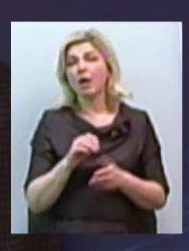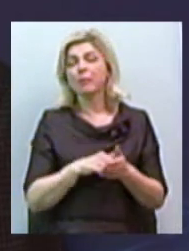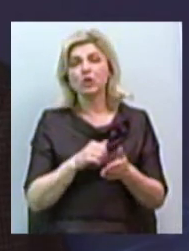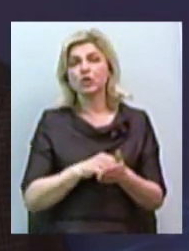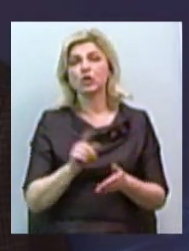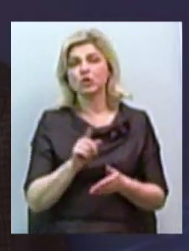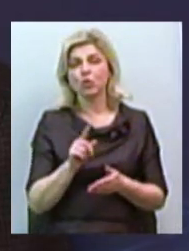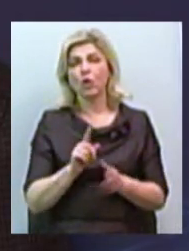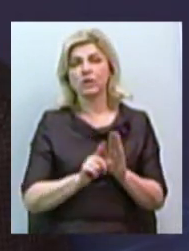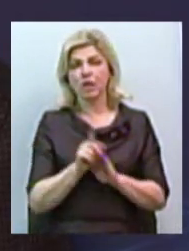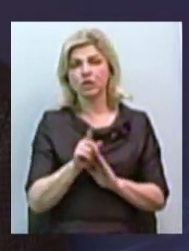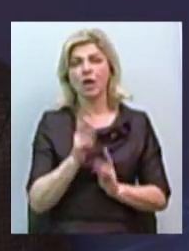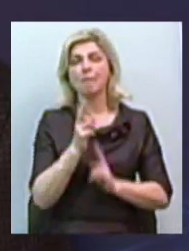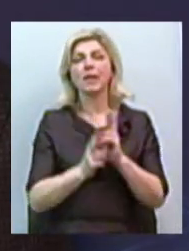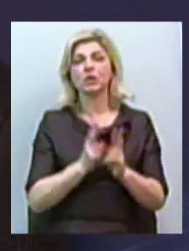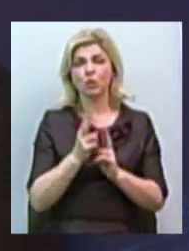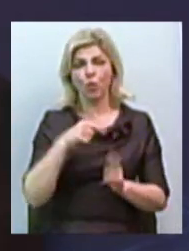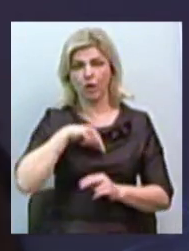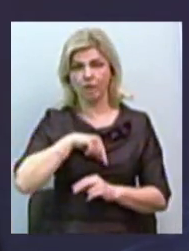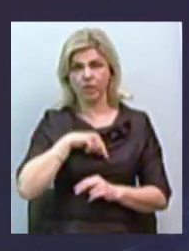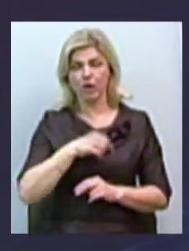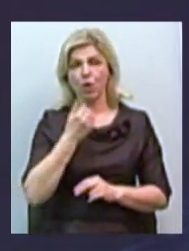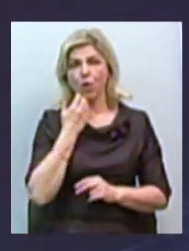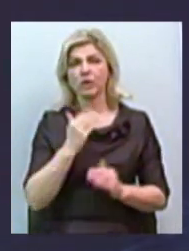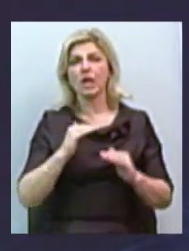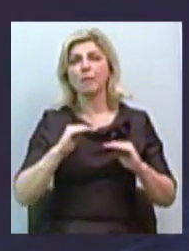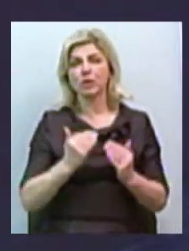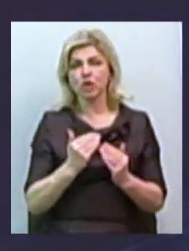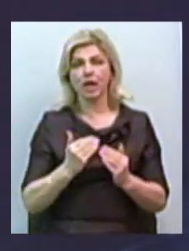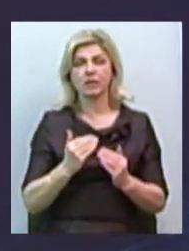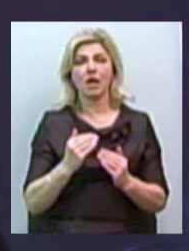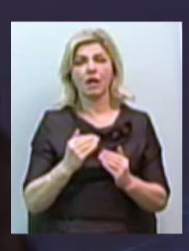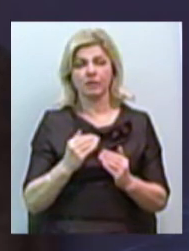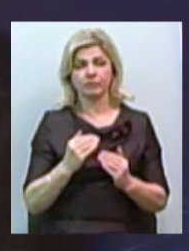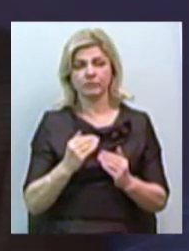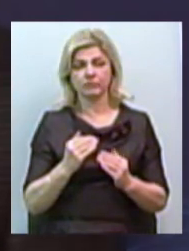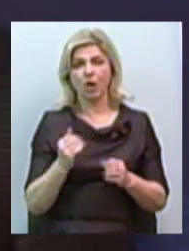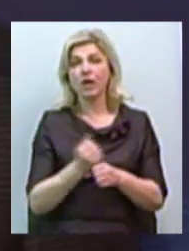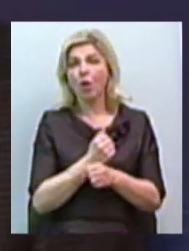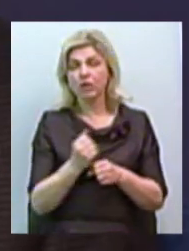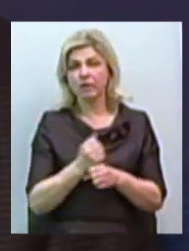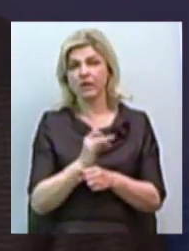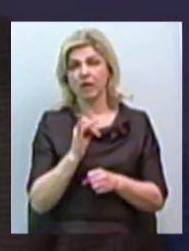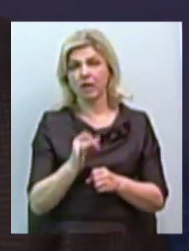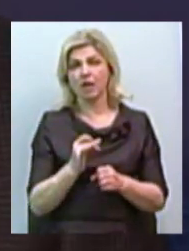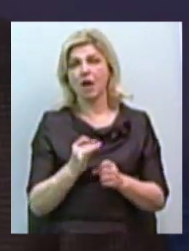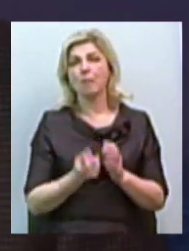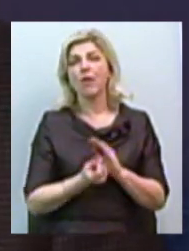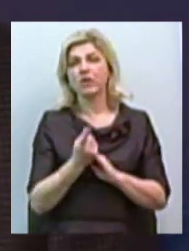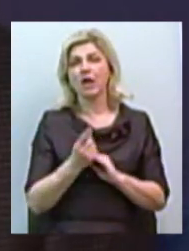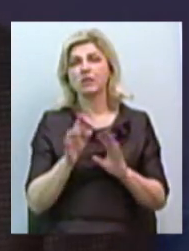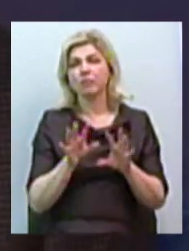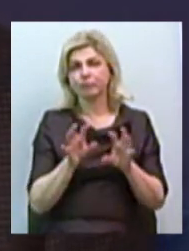що йде гармональна перестрійка, коли снижається реактивність і появляється восприятие к цим